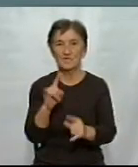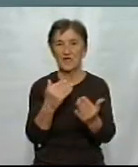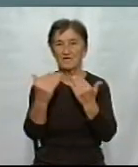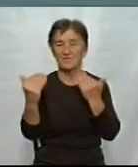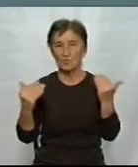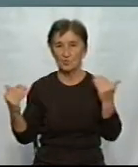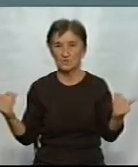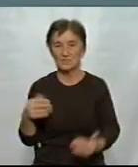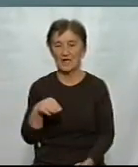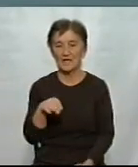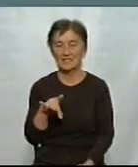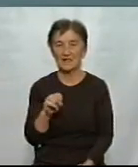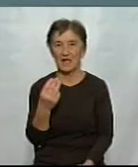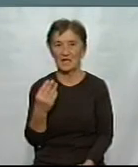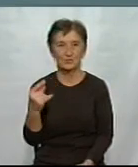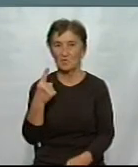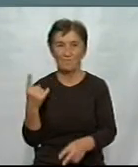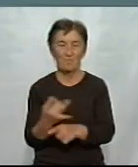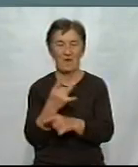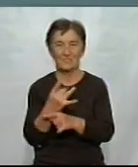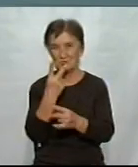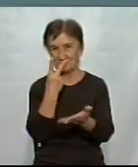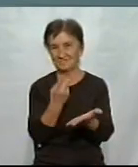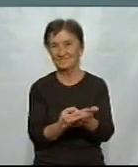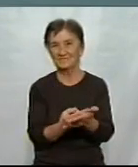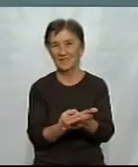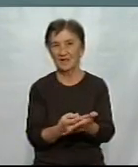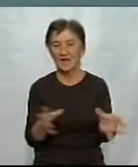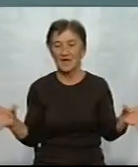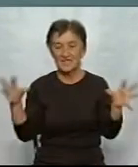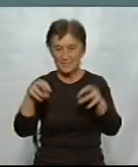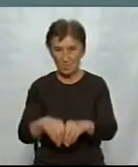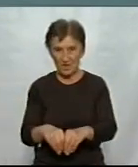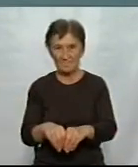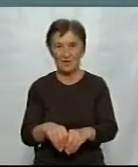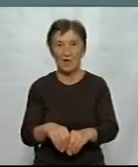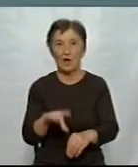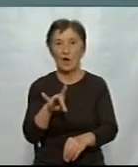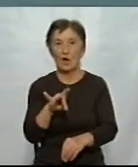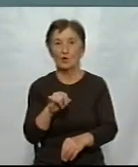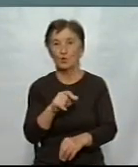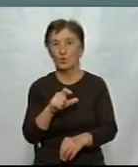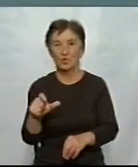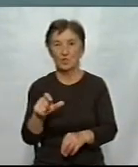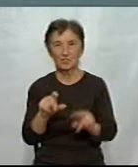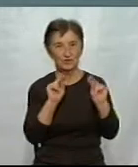виборчого трешу презентують вперше. Співорганізаторами проєкту є «Рух чесно» і «Суспільне».